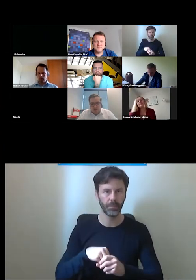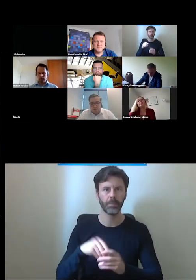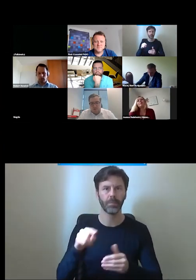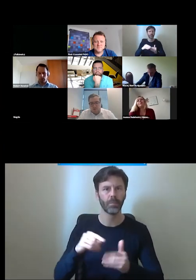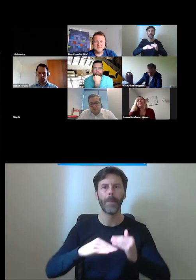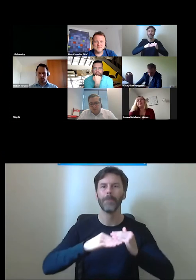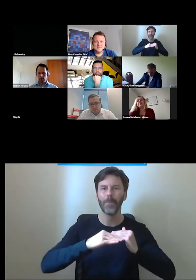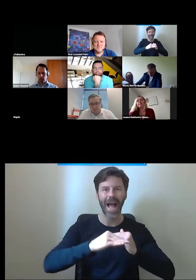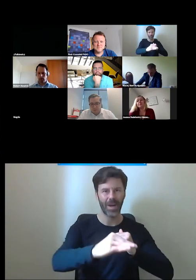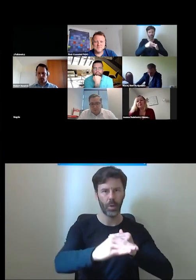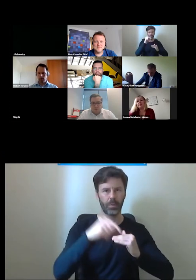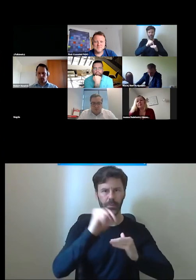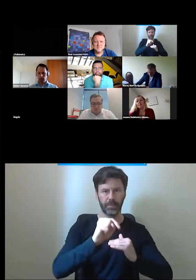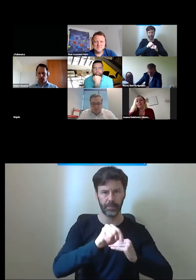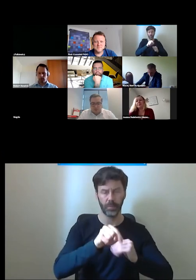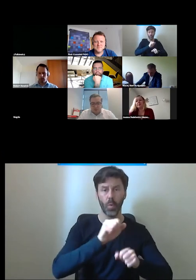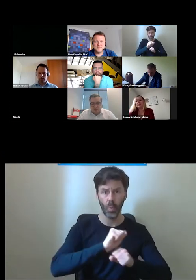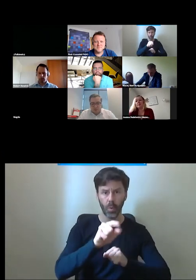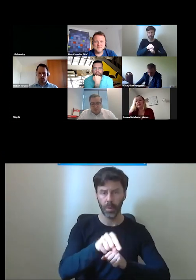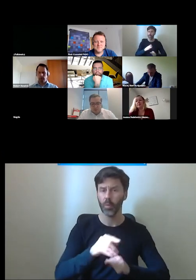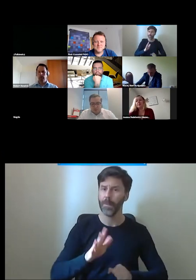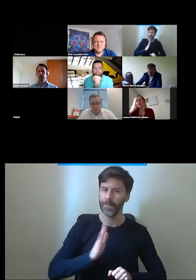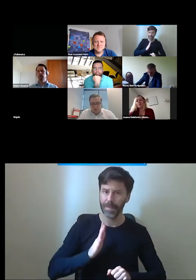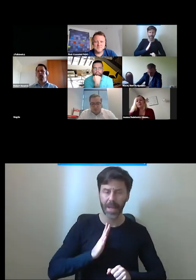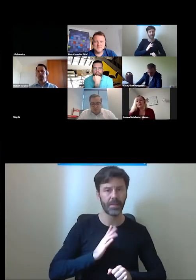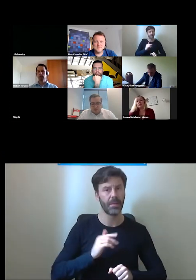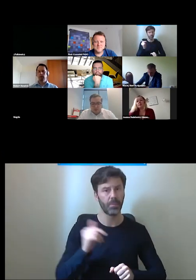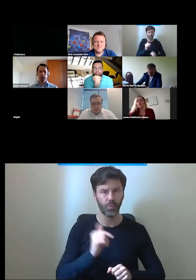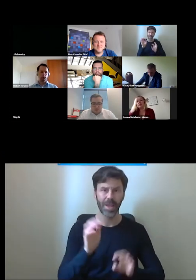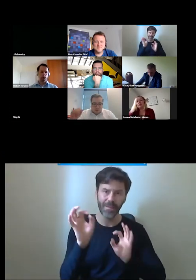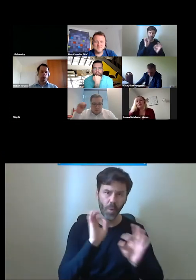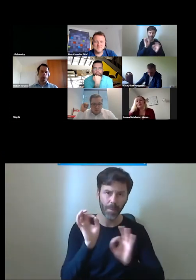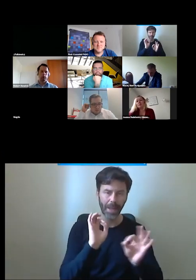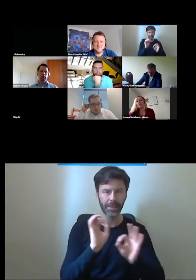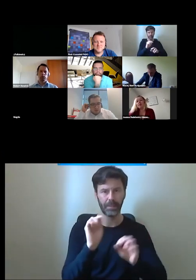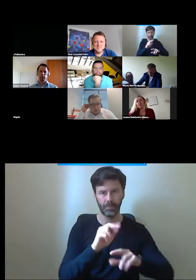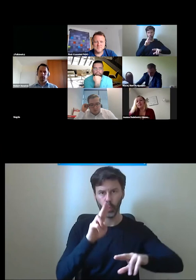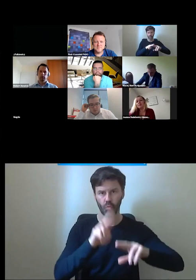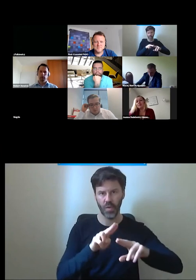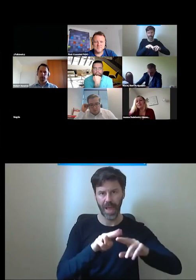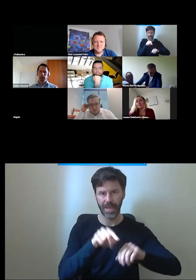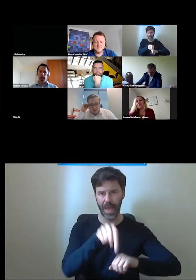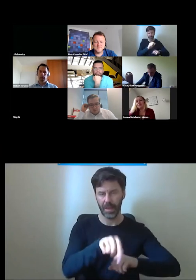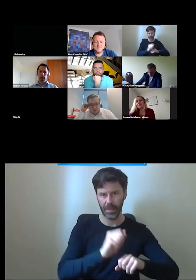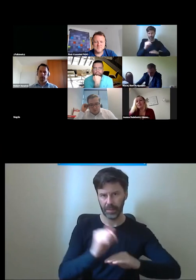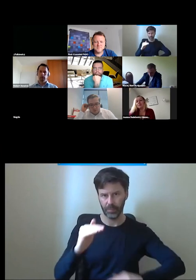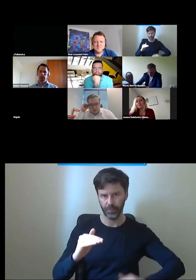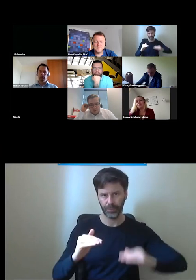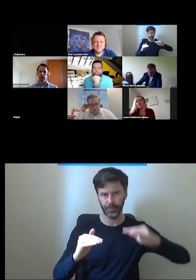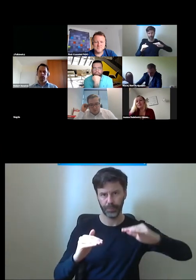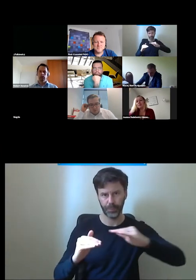konkretnym miejscu przy konkretnym zabezpieczeniu z odpowiednią informacją tego typu urządzeń chociaż akurat doświadczenie to jeszcze może dodam